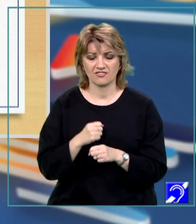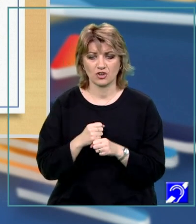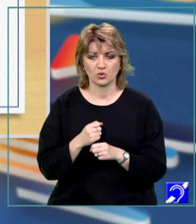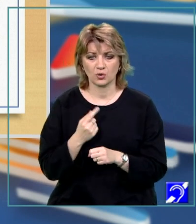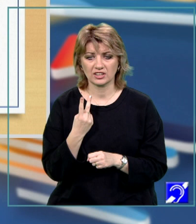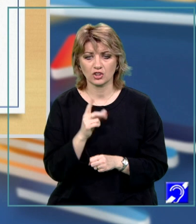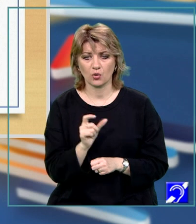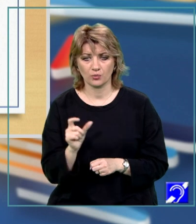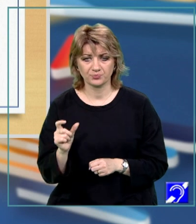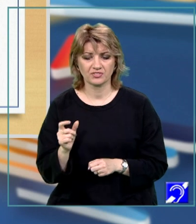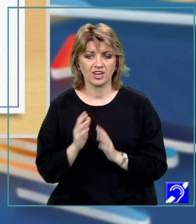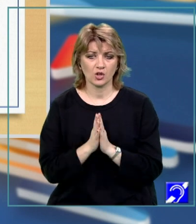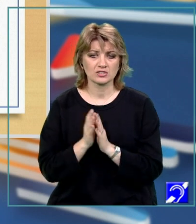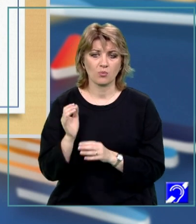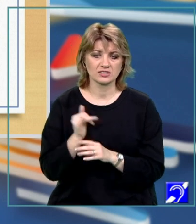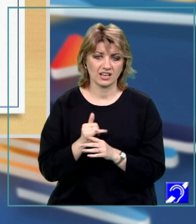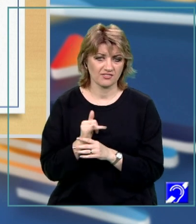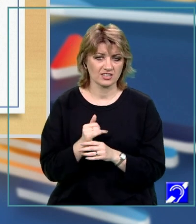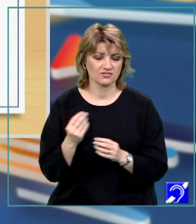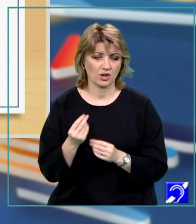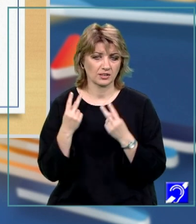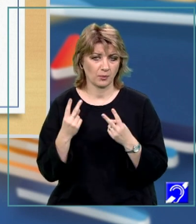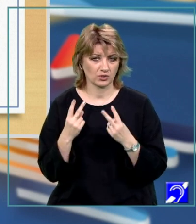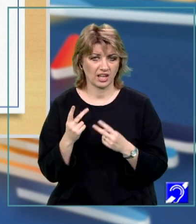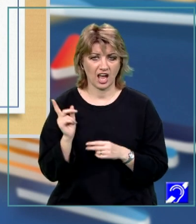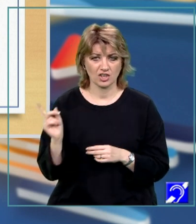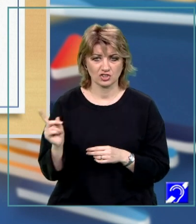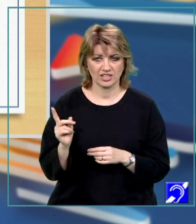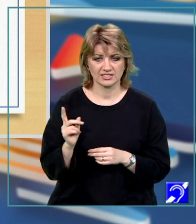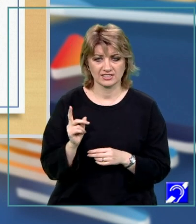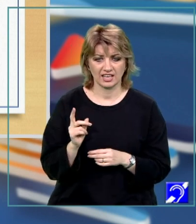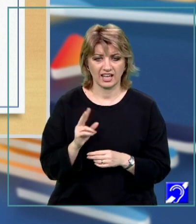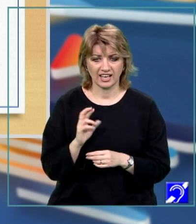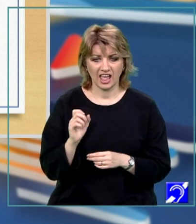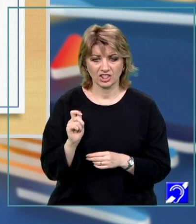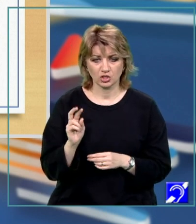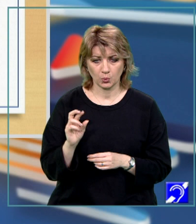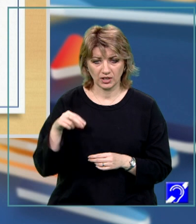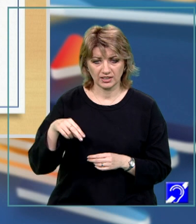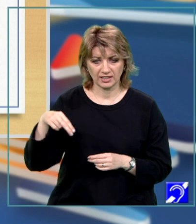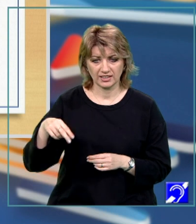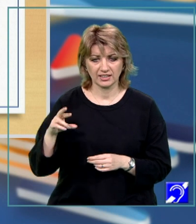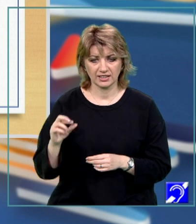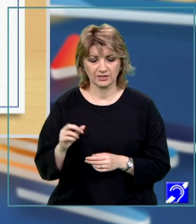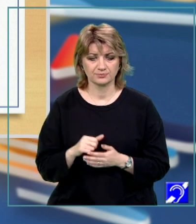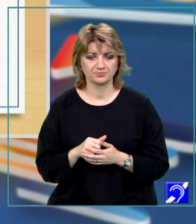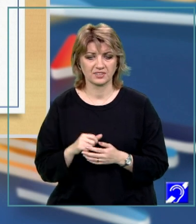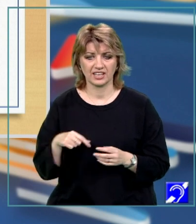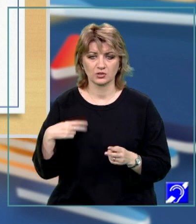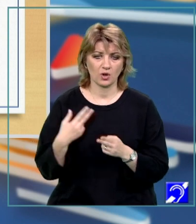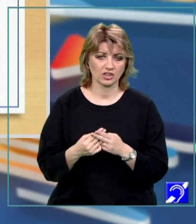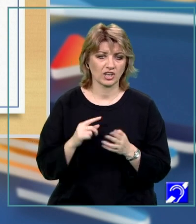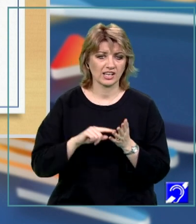două unități. Vă rog să observați, foarte important, acest return Nr. Este întoarcerea rezultatului prin